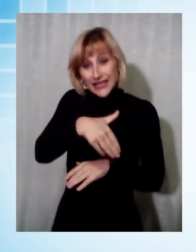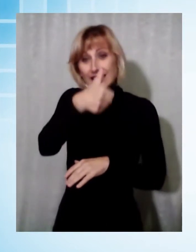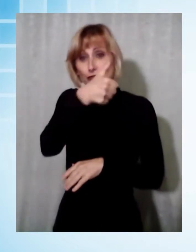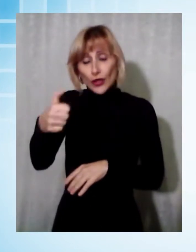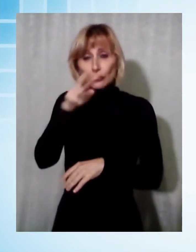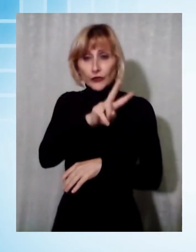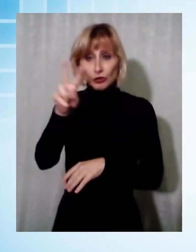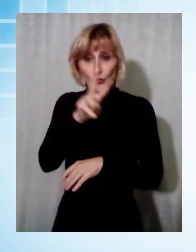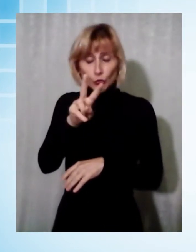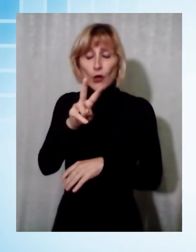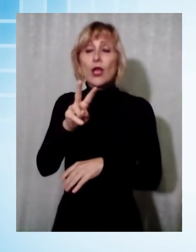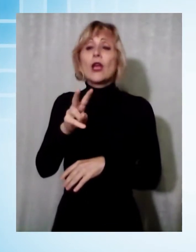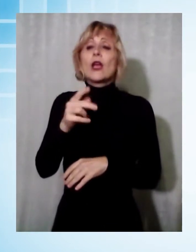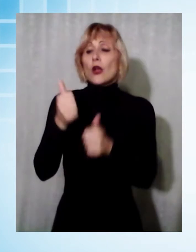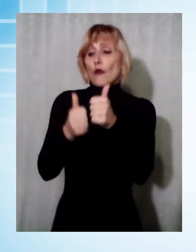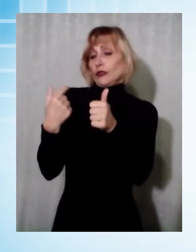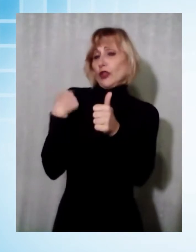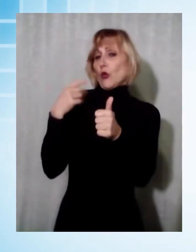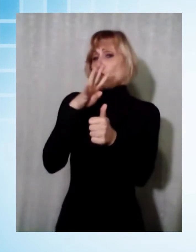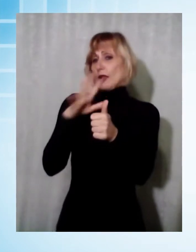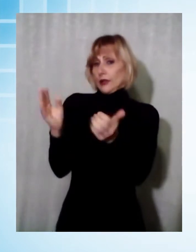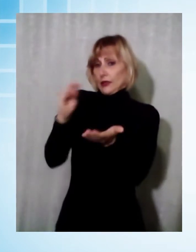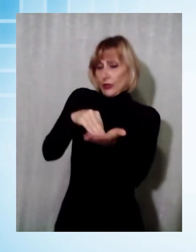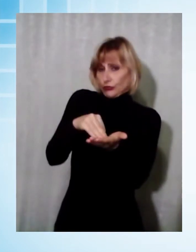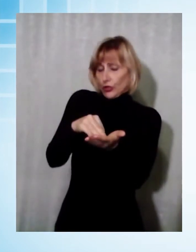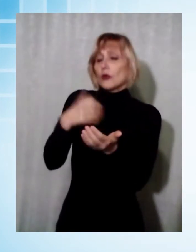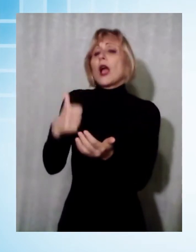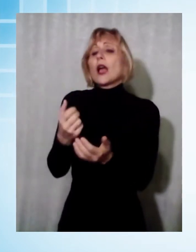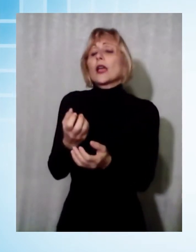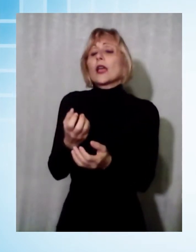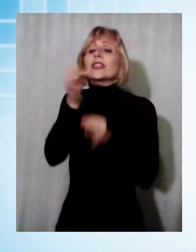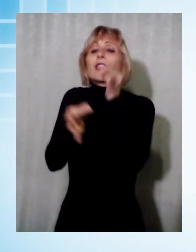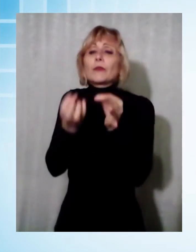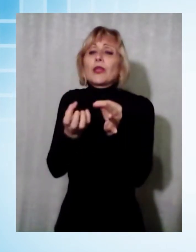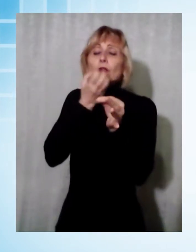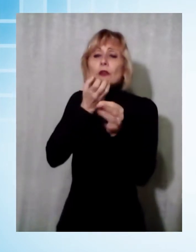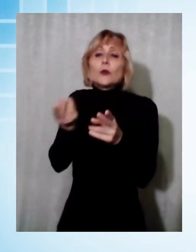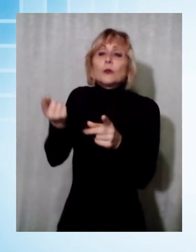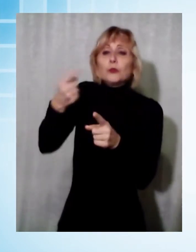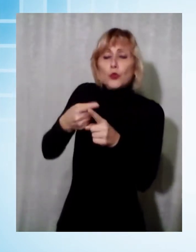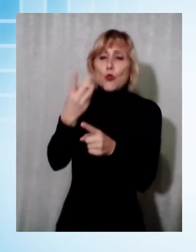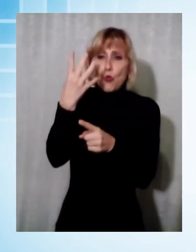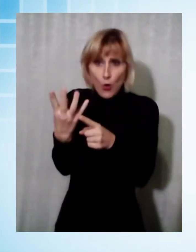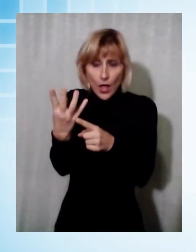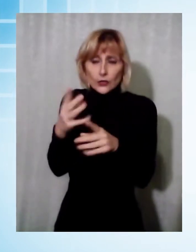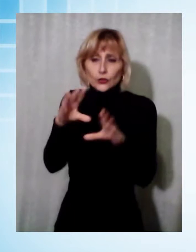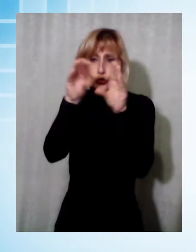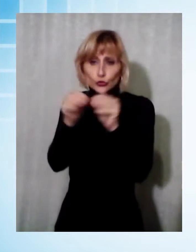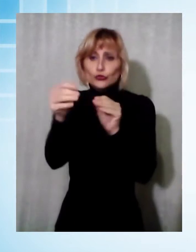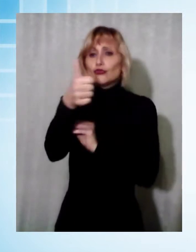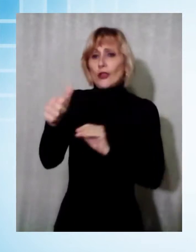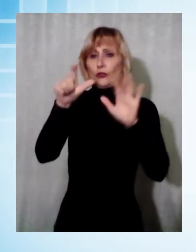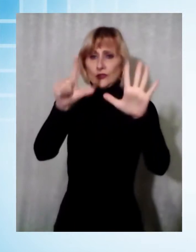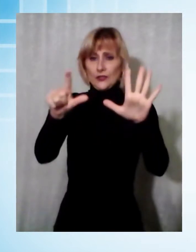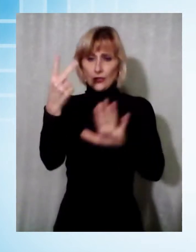ed anche quelli in terapia intensiva che aumentando di 4 salgono a 172. 18 i